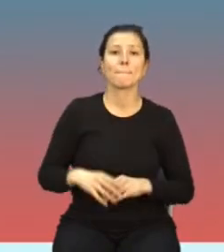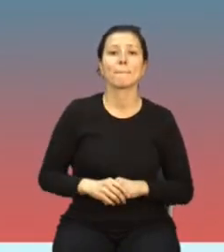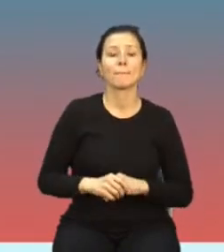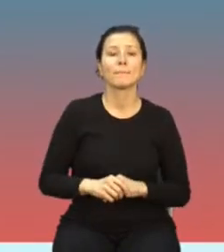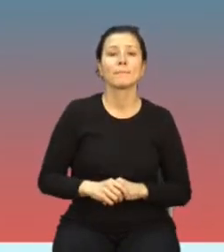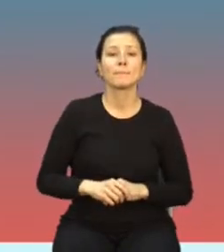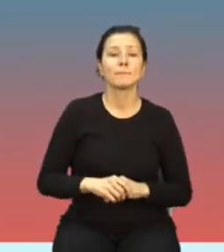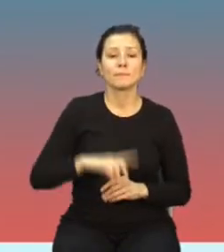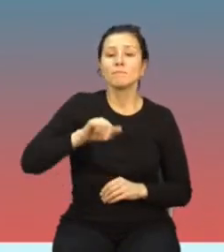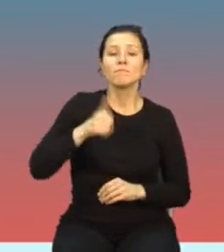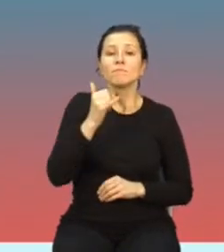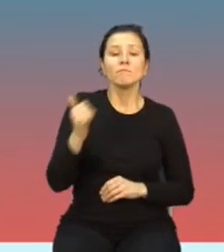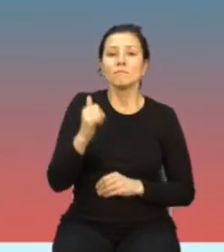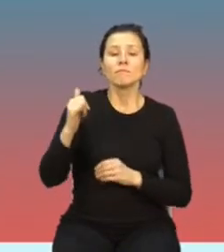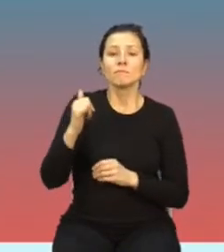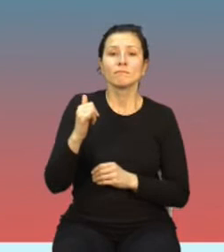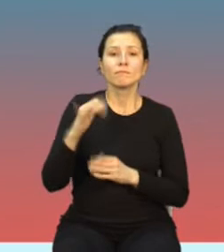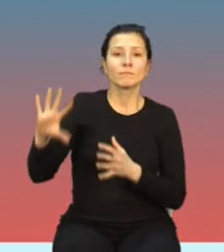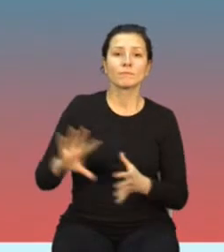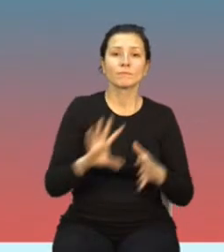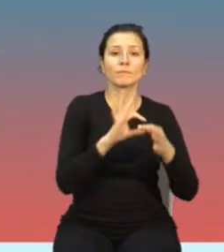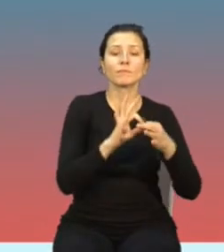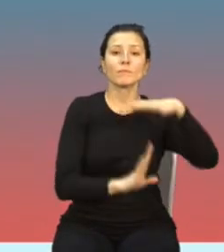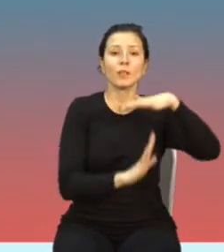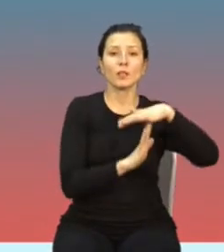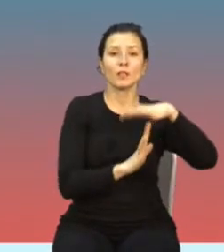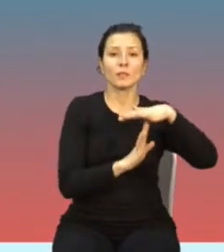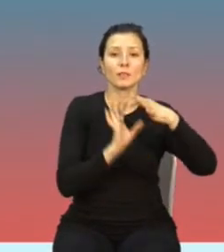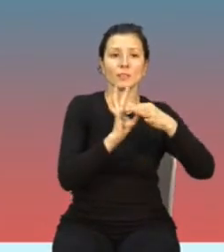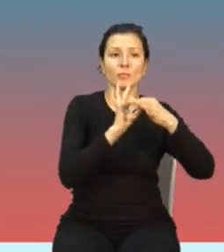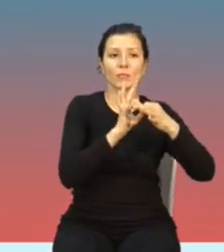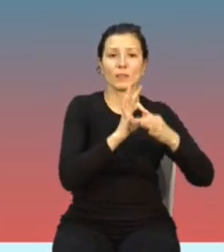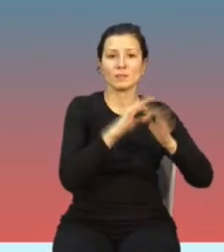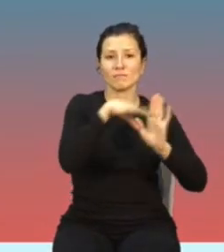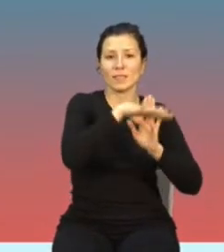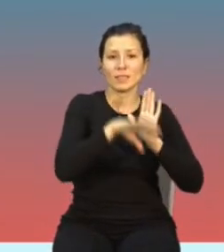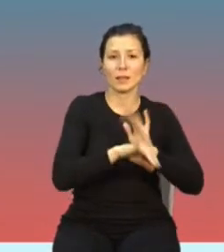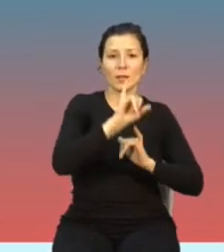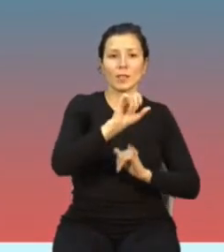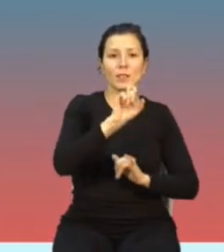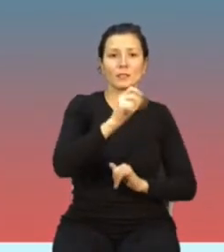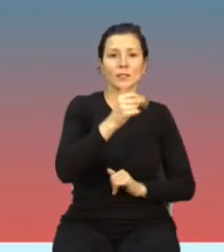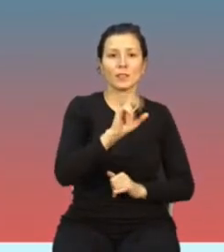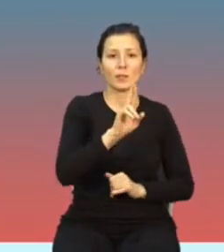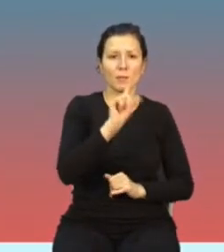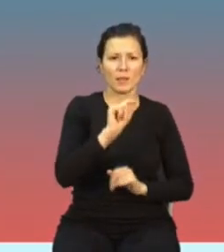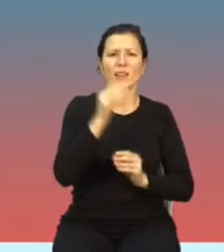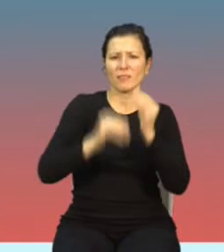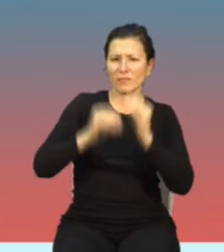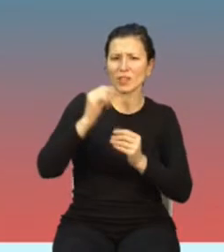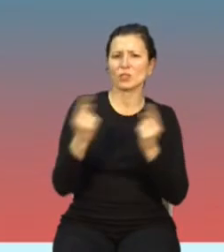Zawsze odnosimy się też do limitu wynikającego z limitów IGNIRP i w znaczącej w wielkości przypadków